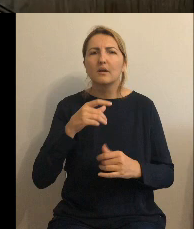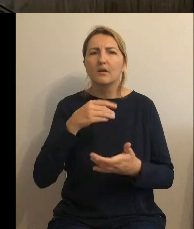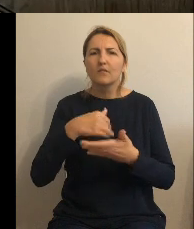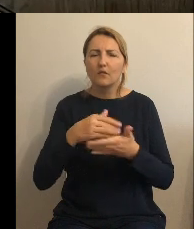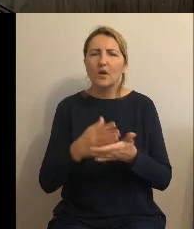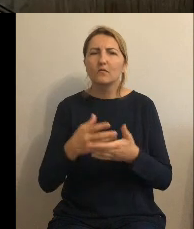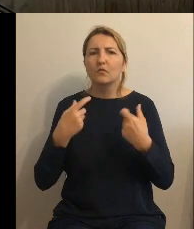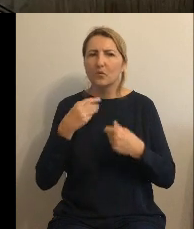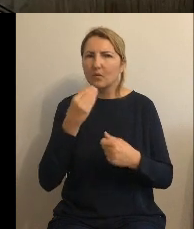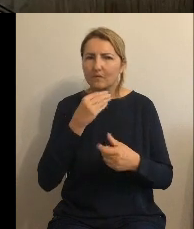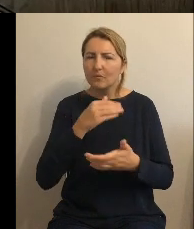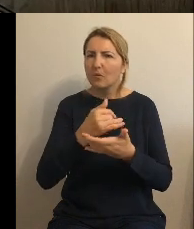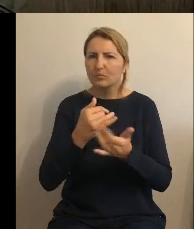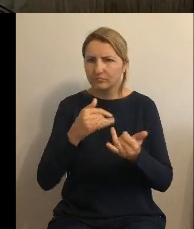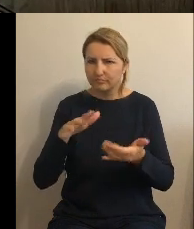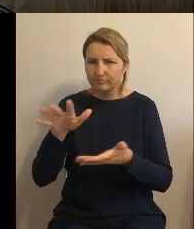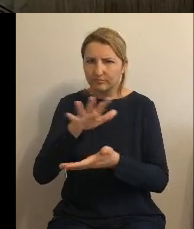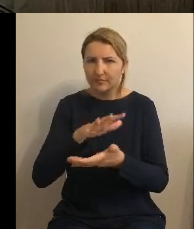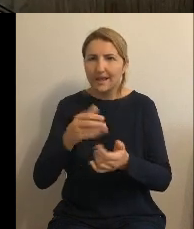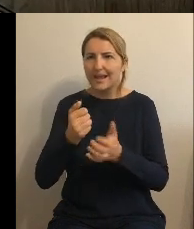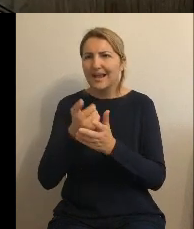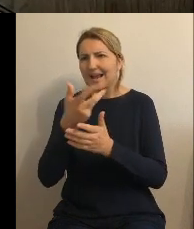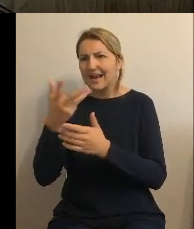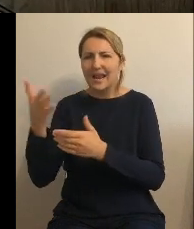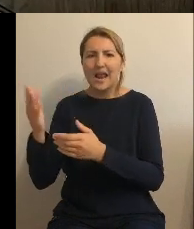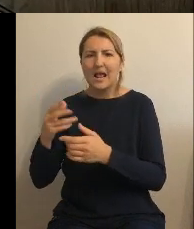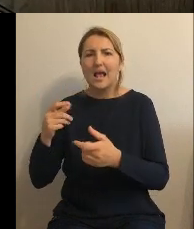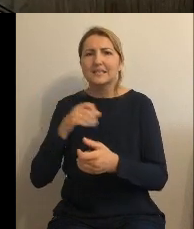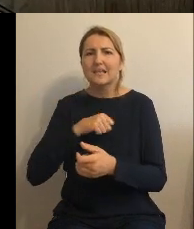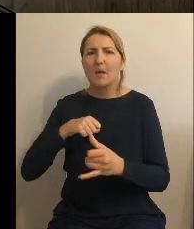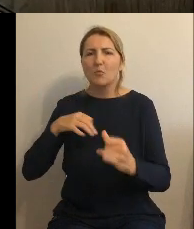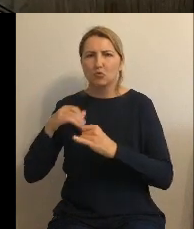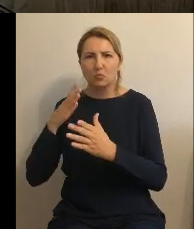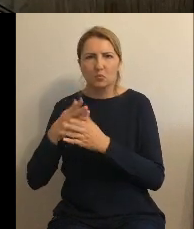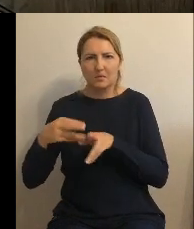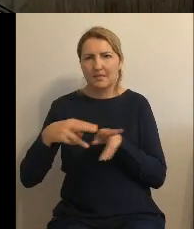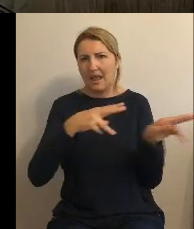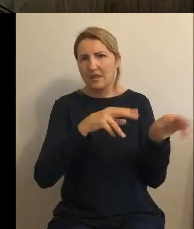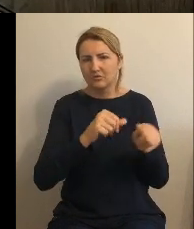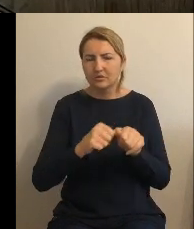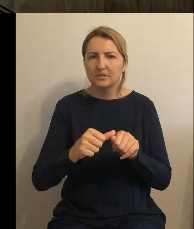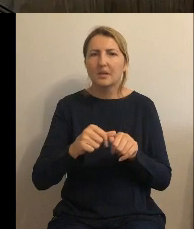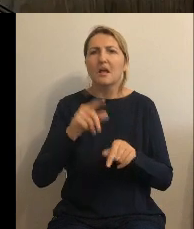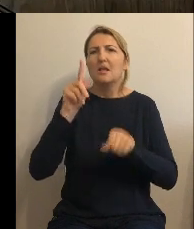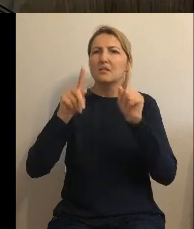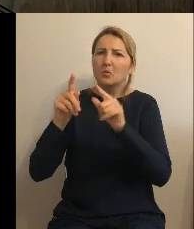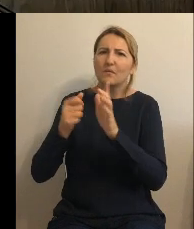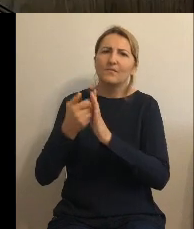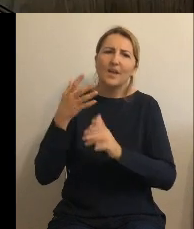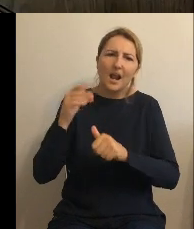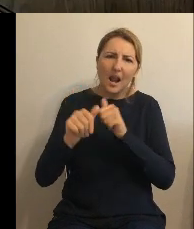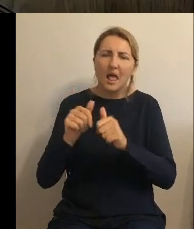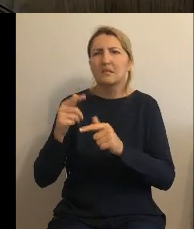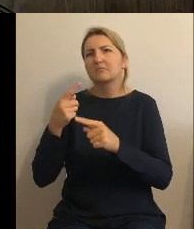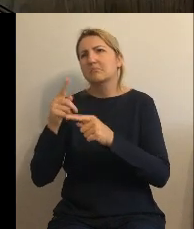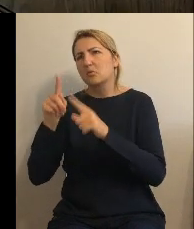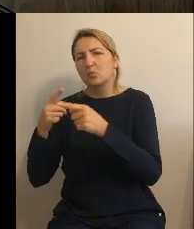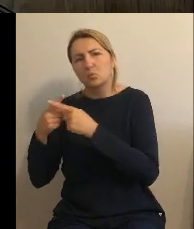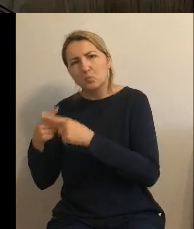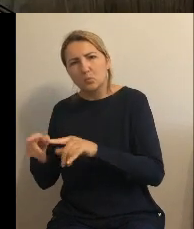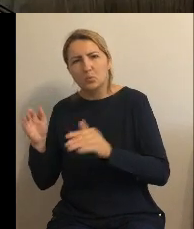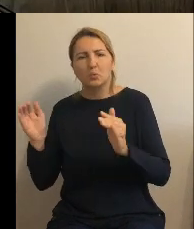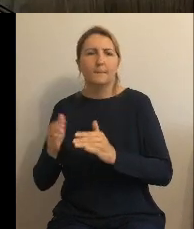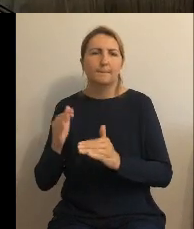stowarzyszeniu już jest. Część od wielu lat, część troszeczkę krócej. A chodzi o to, że tutaj my mamy